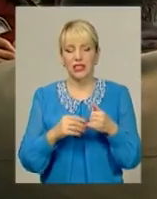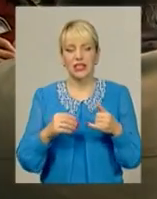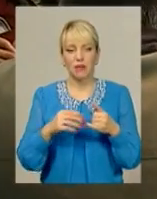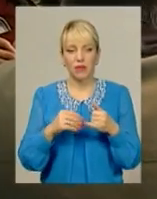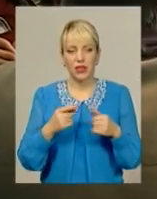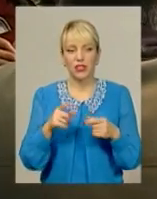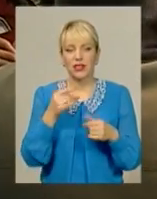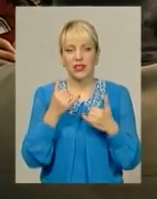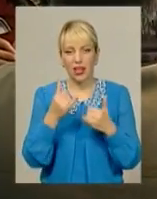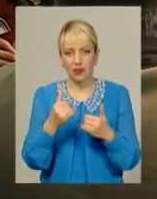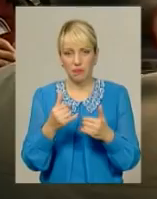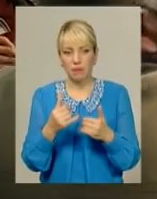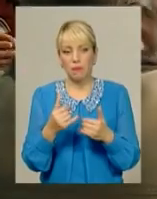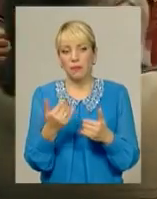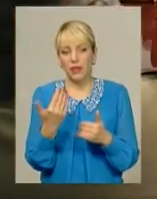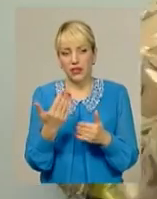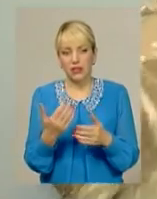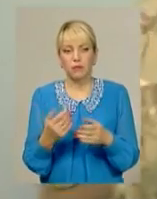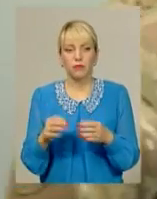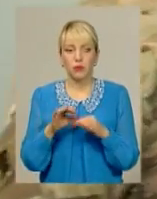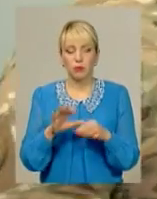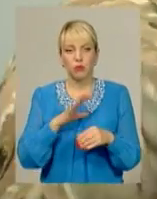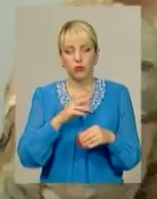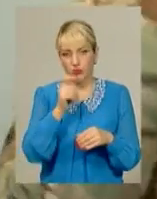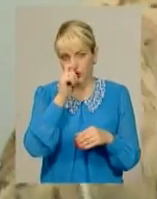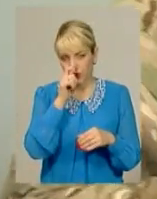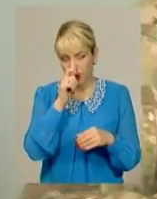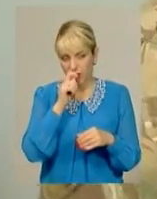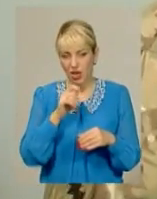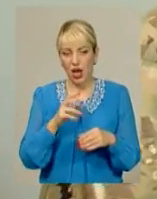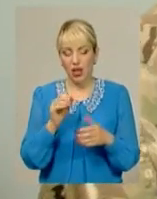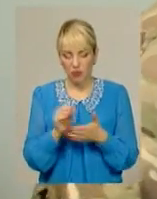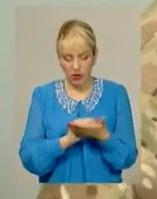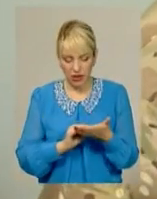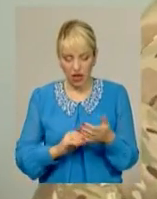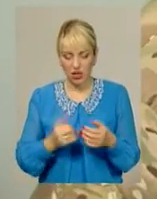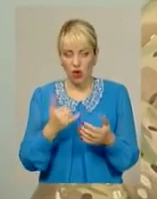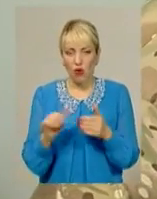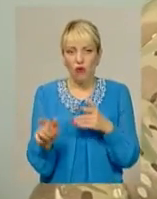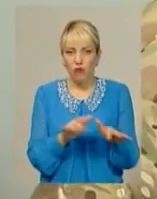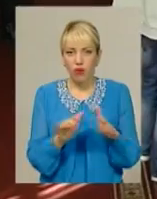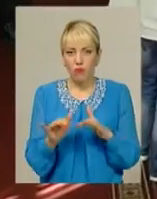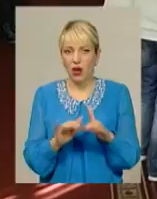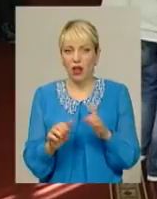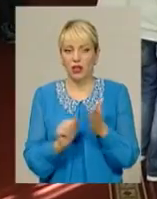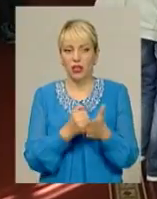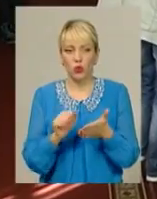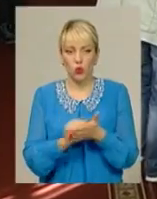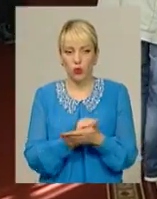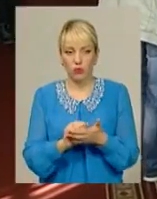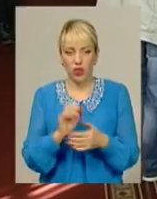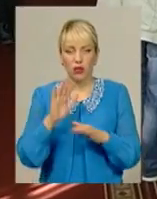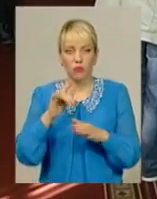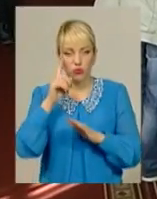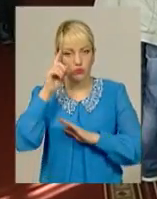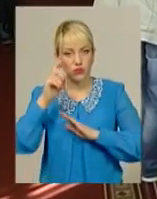особистого селянського господарства написали ще в квітні. Дотепер оформляли необхідні папери і ось кілька тижнів тому із подивом